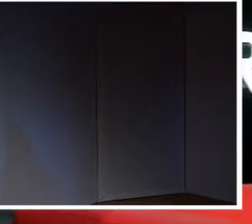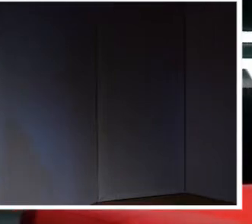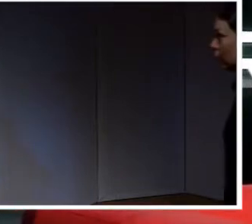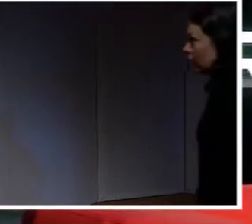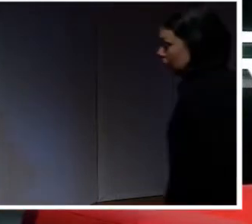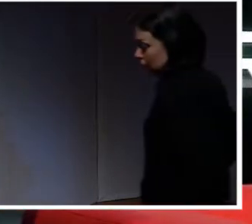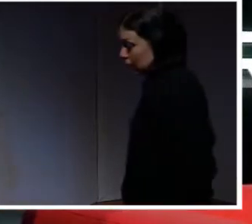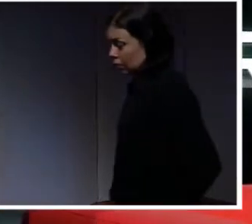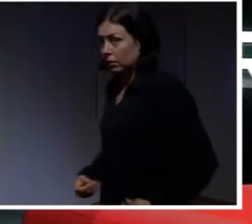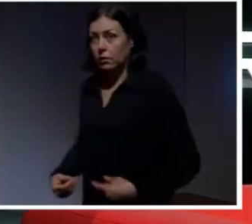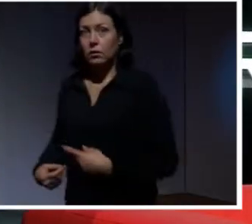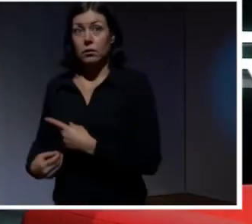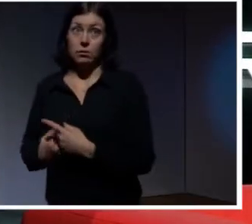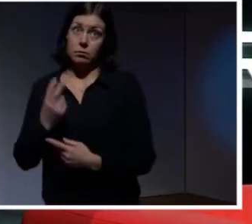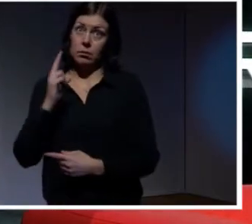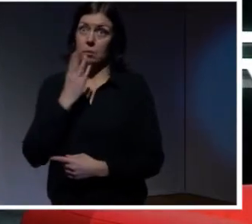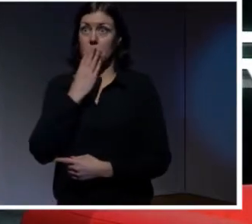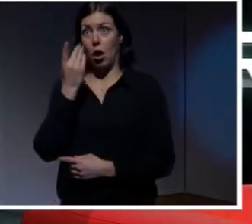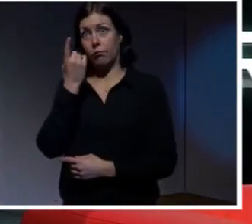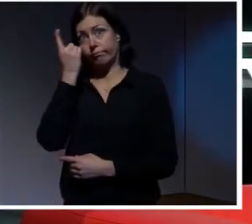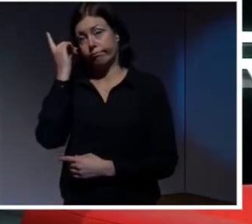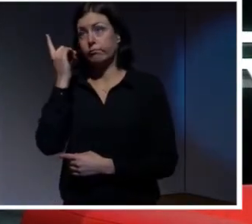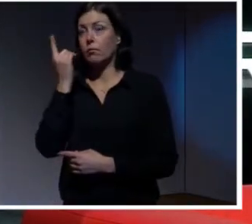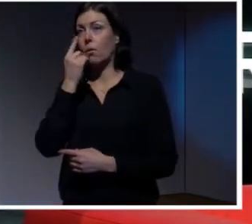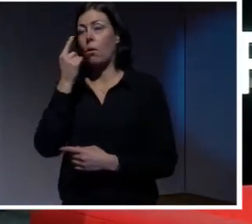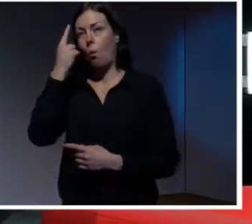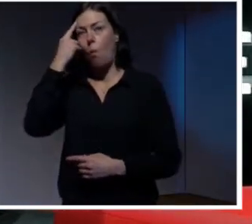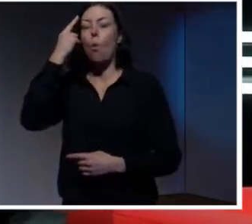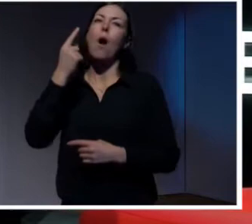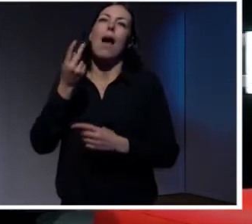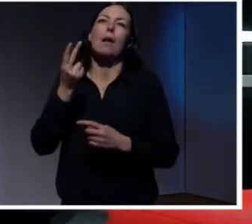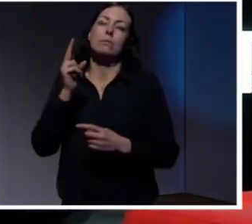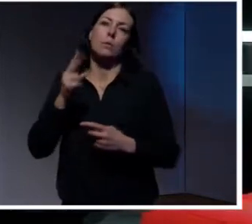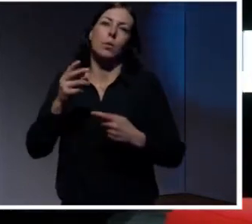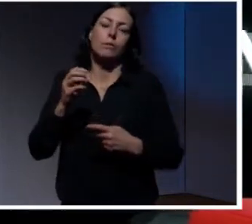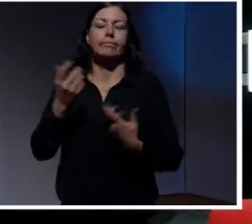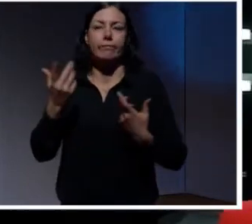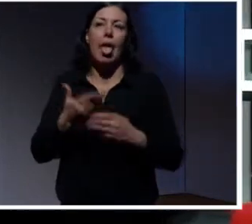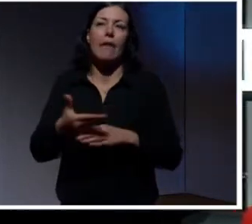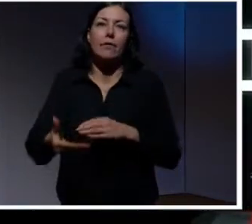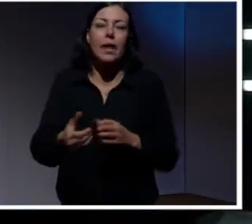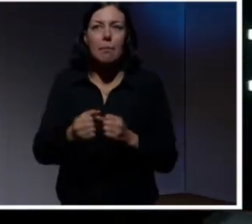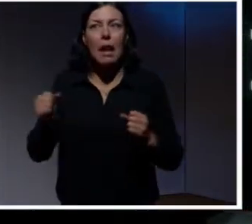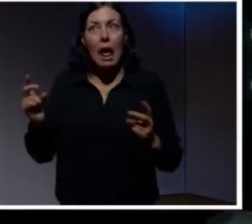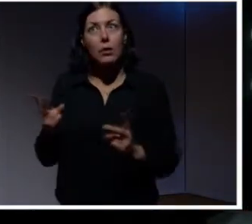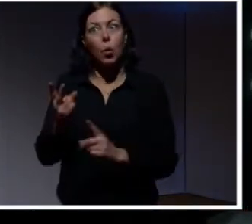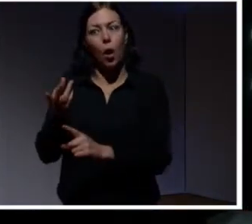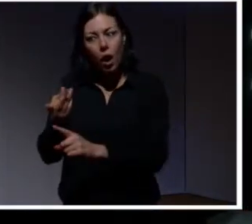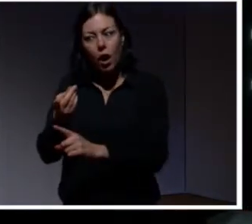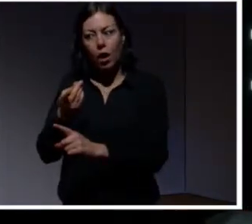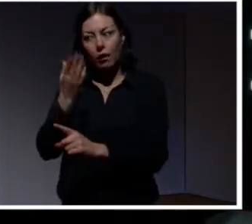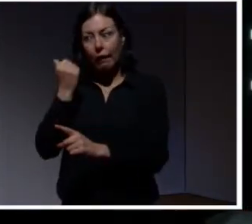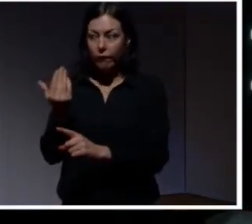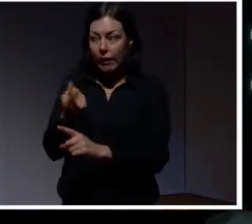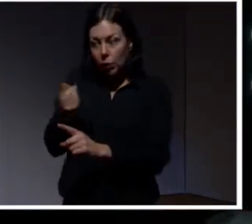väldigt bra att man kommer på det. Även om det är efterhand. Men då hade man väl kunnat förvänta sig att man hade kollat det här